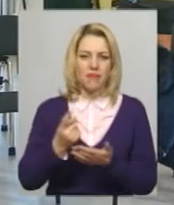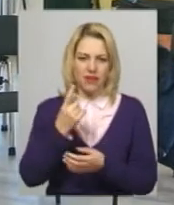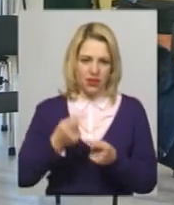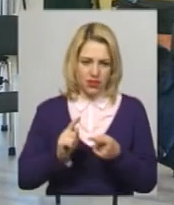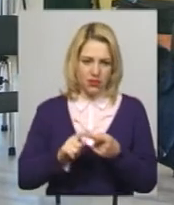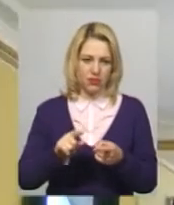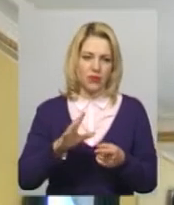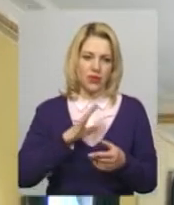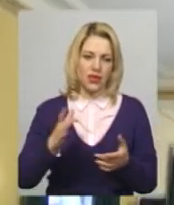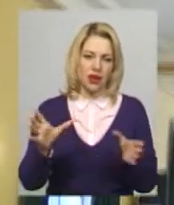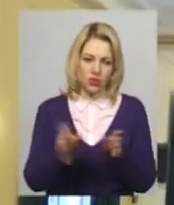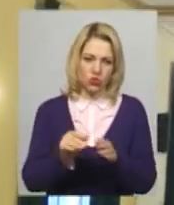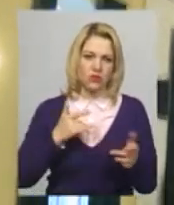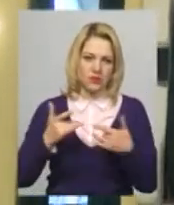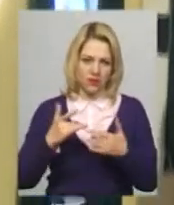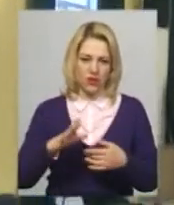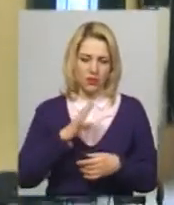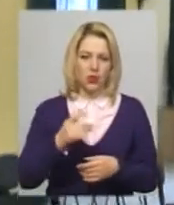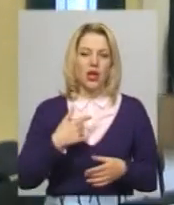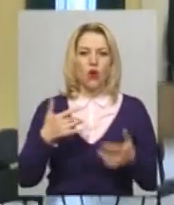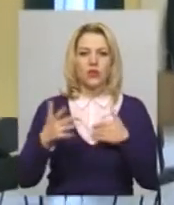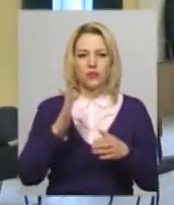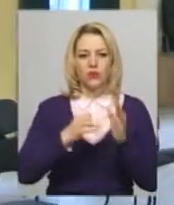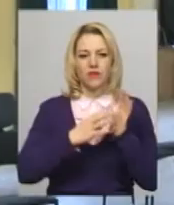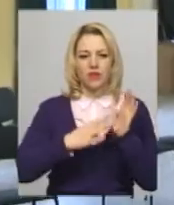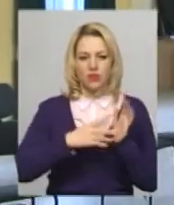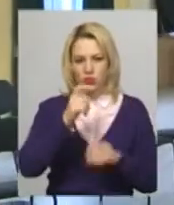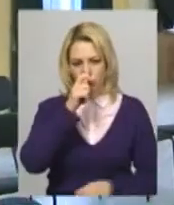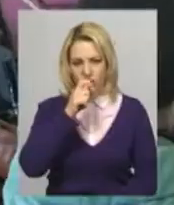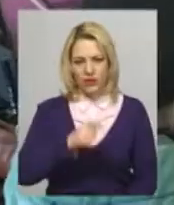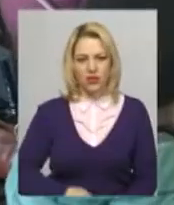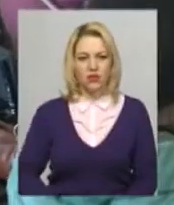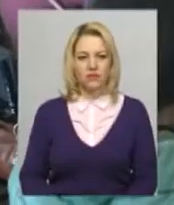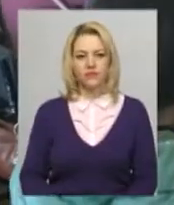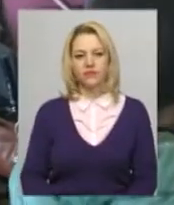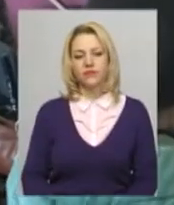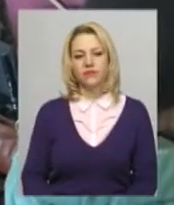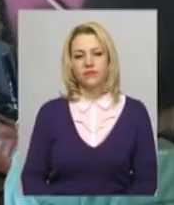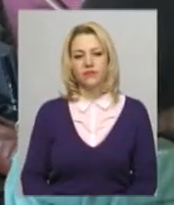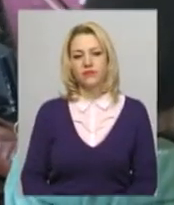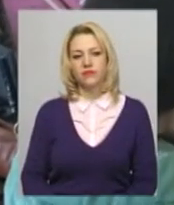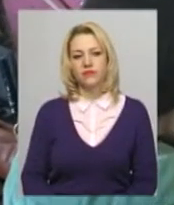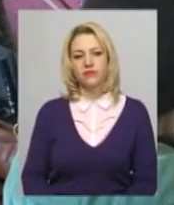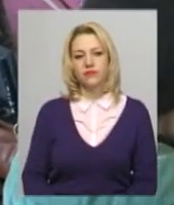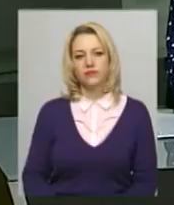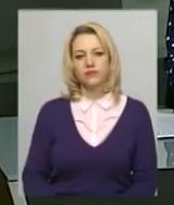співали в одному концерті». Концерт відбудеться 19 квітня. Тетяна Ворожцова, Юрій Чорний, новини Поділля, центр.